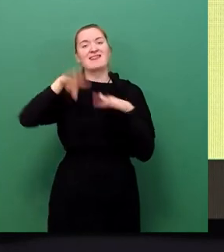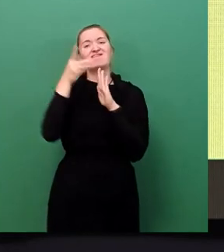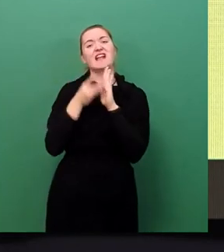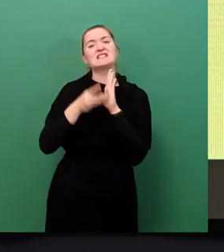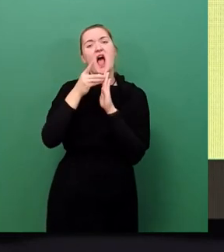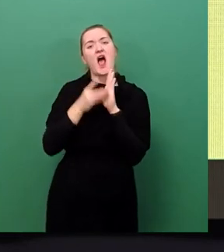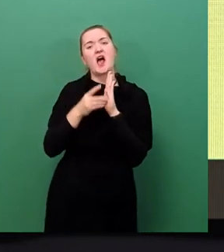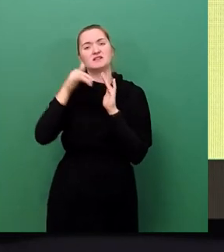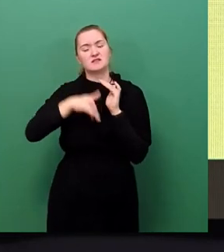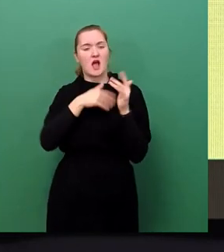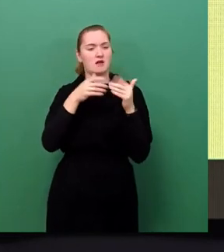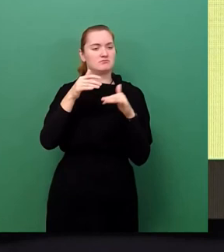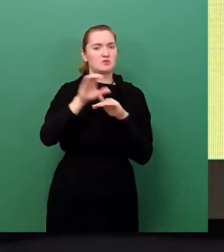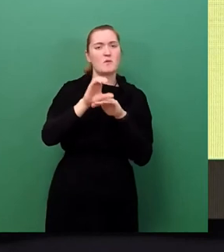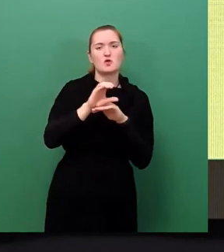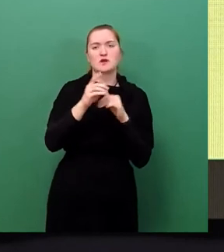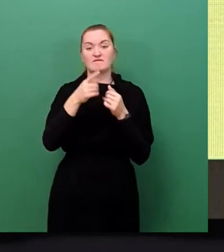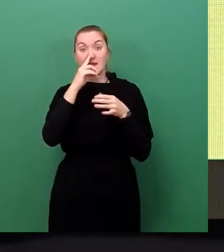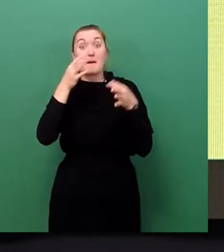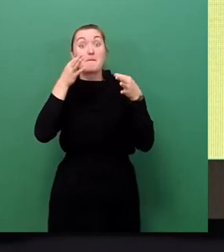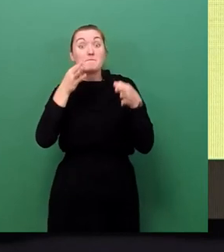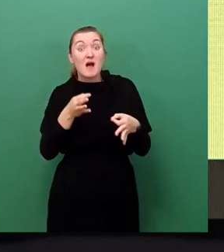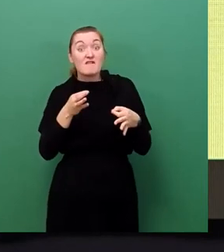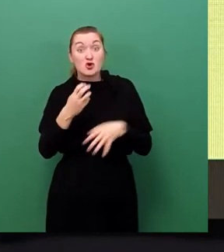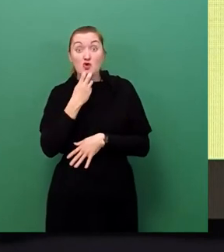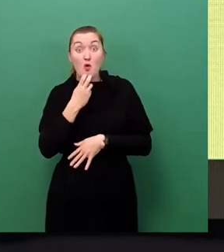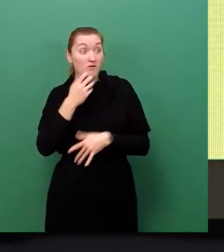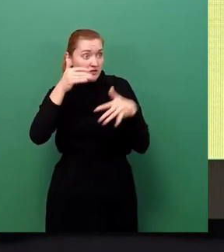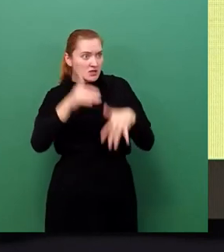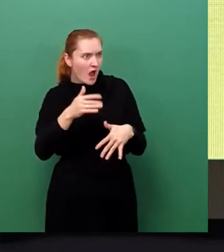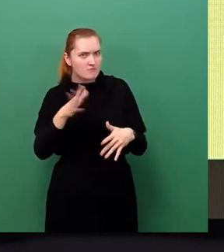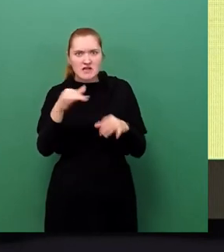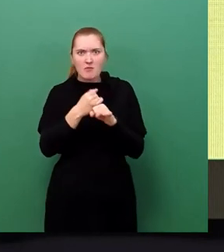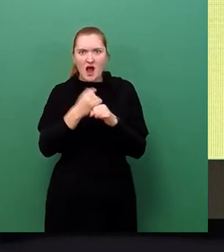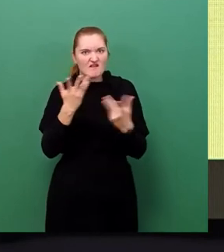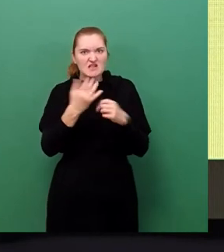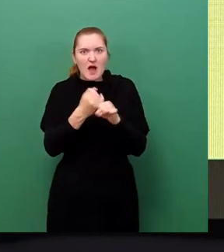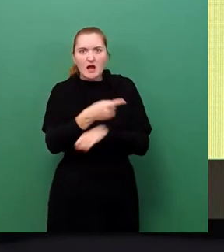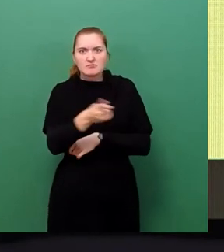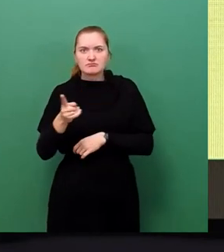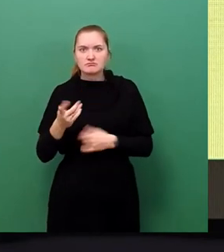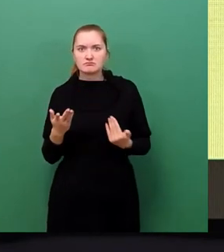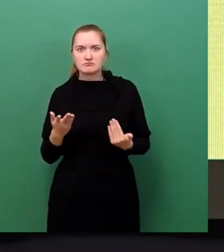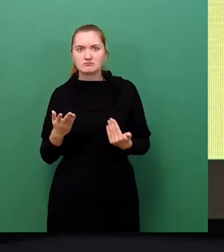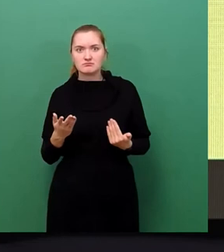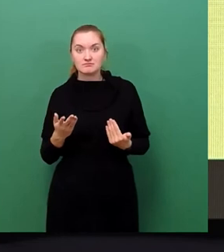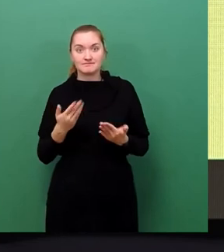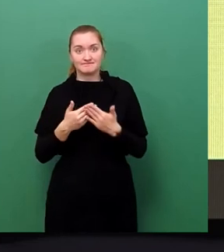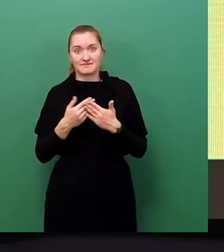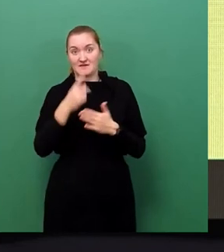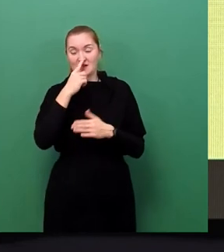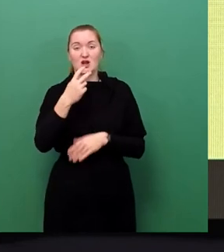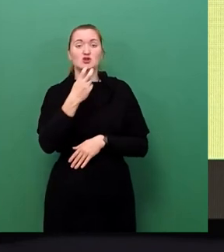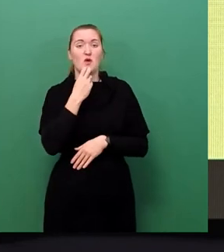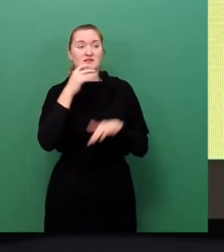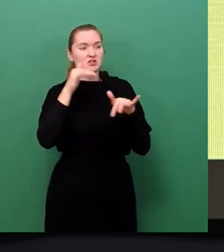beschäftigen wir unsere Mitarbeiter, wenn kein Strom da ist. Je länger er da ist, desto sinnvoller ist es, dass sie was anderes machen. Das hat